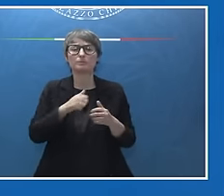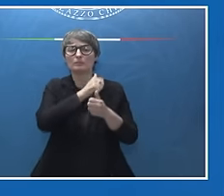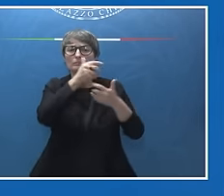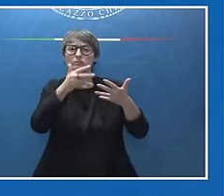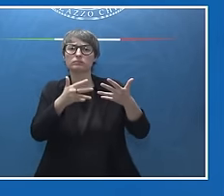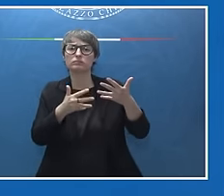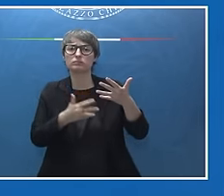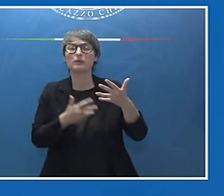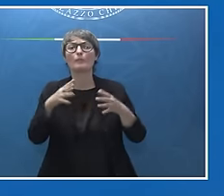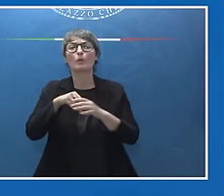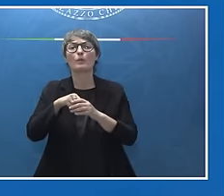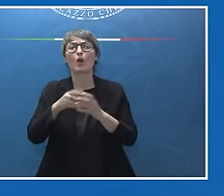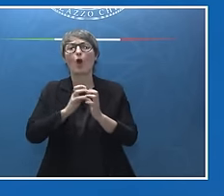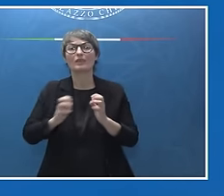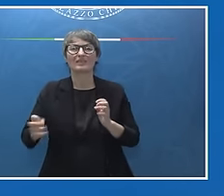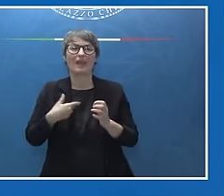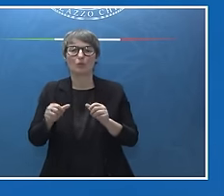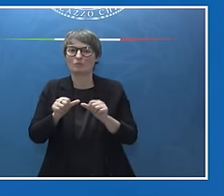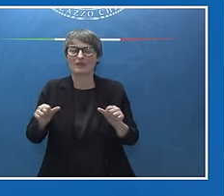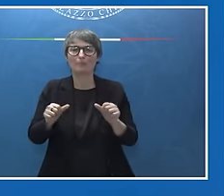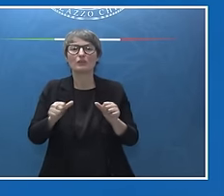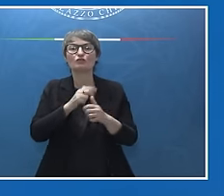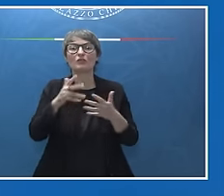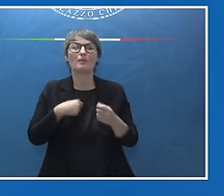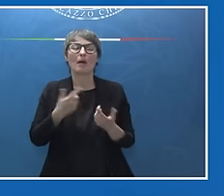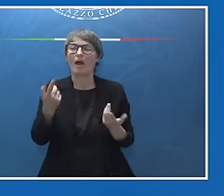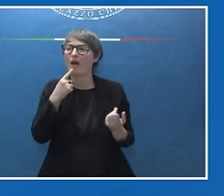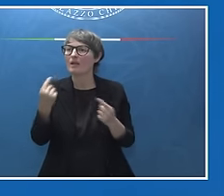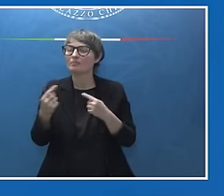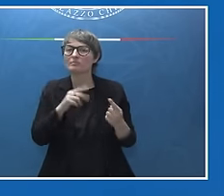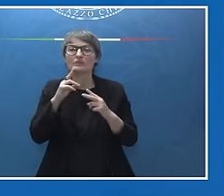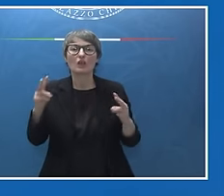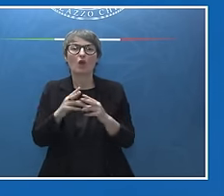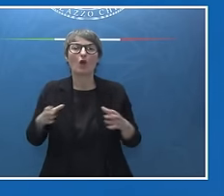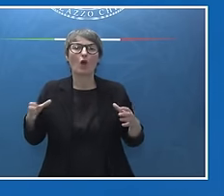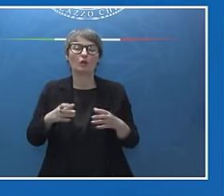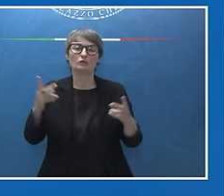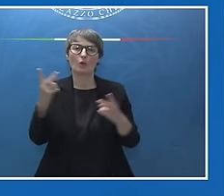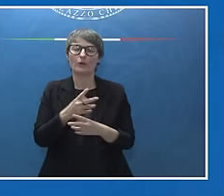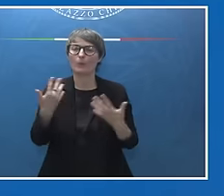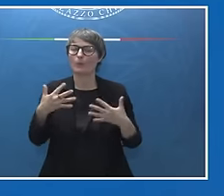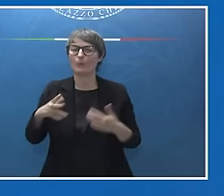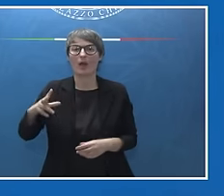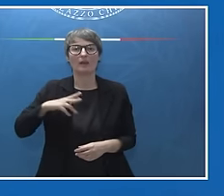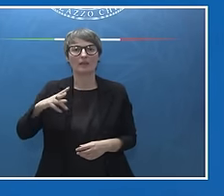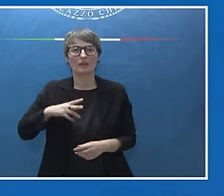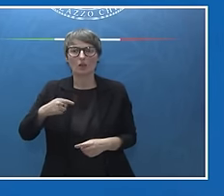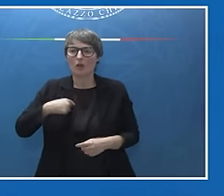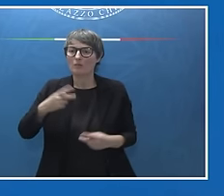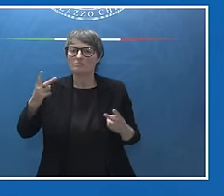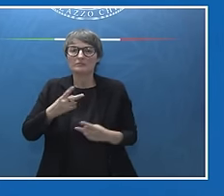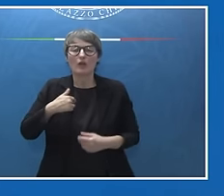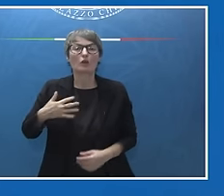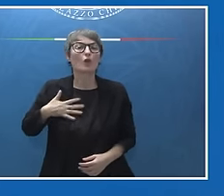che, come vedete, sono stati molto densi. Io sono molto, molto soddisfatta di questo lavoro. Chiaramente nel